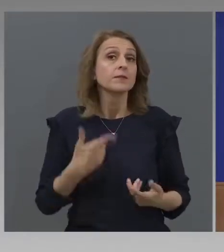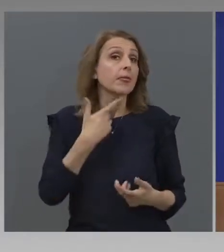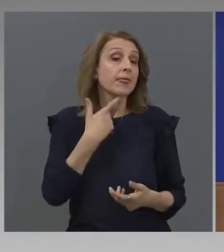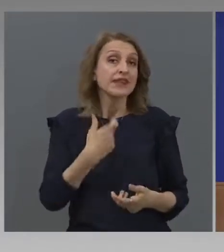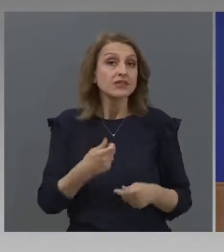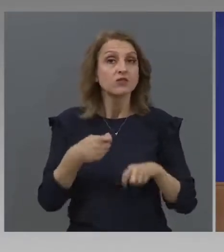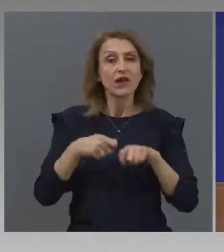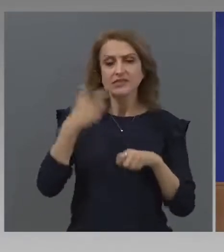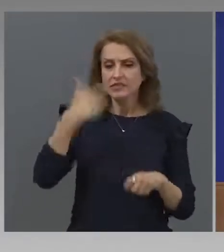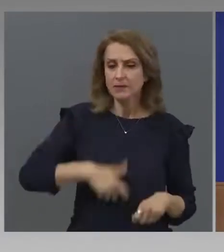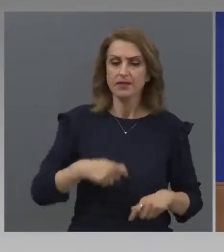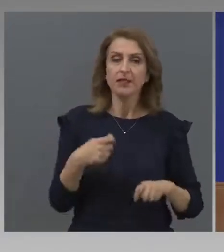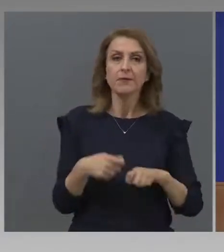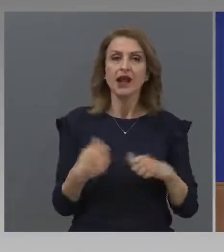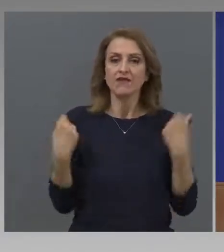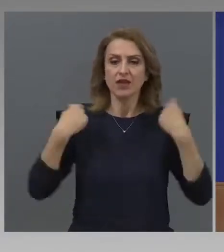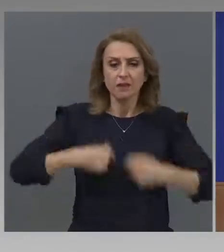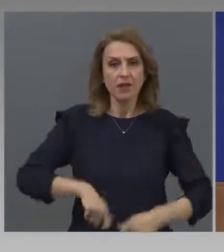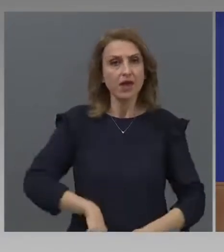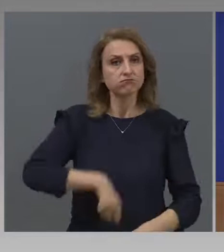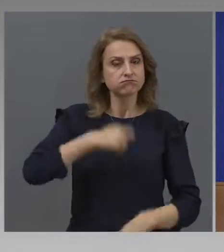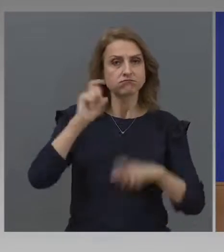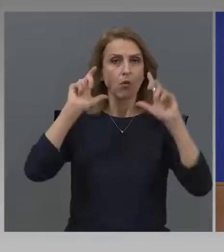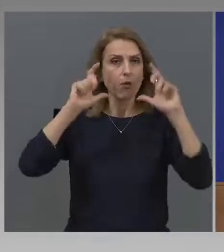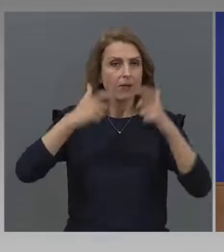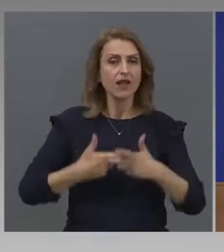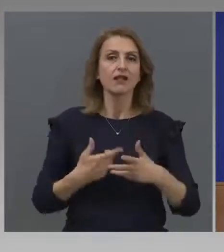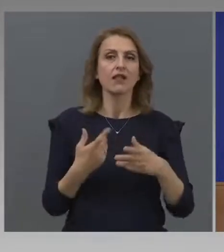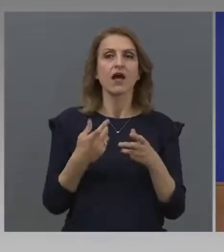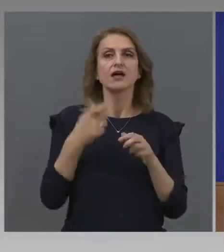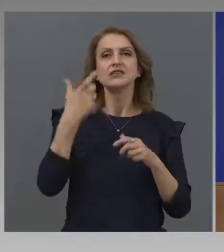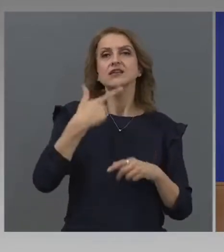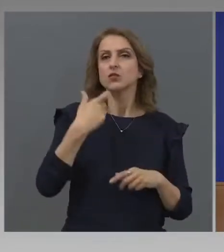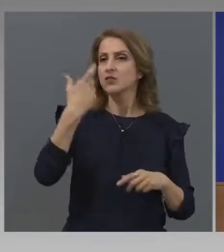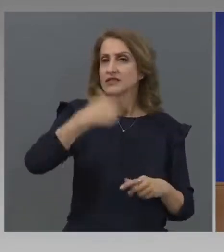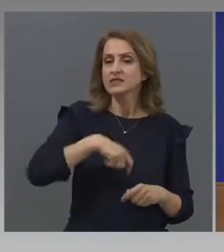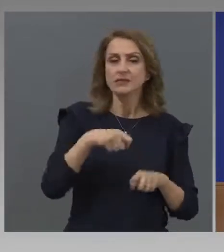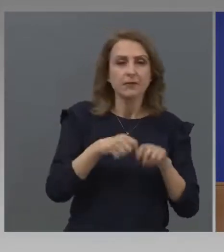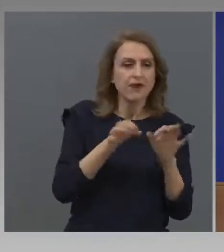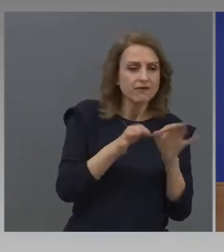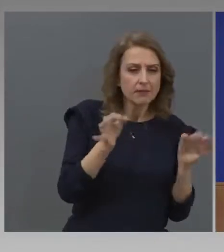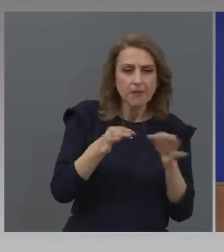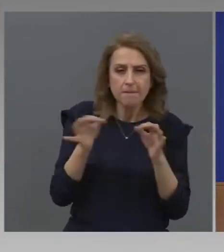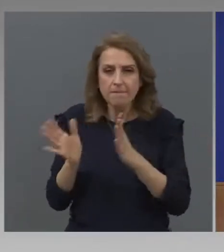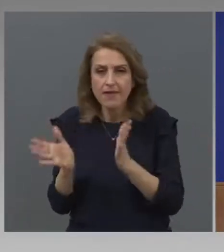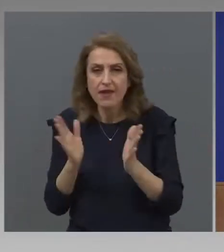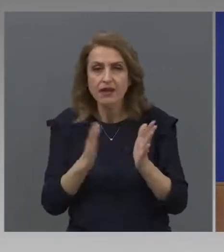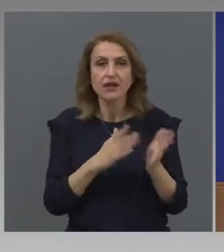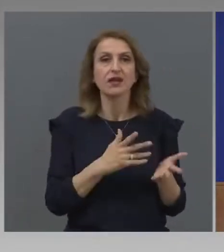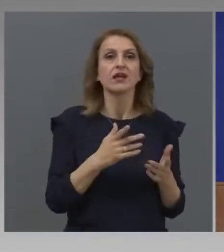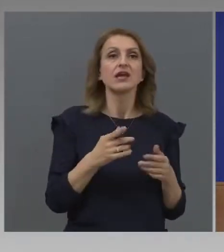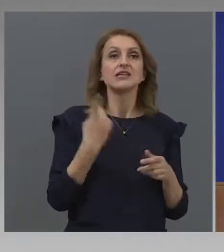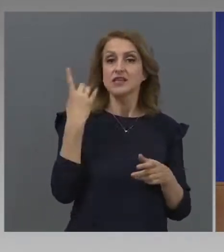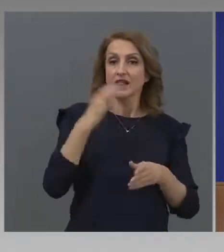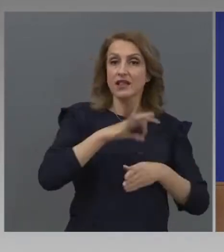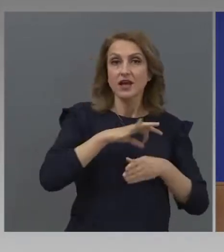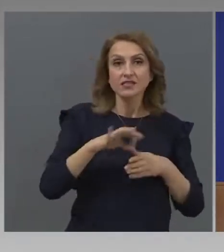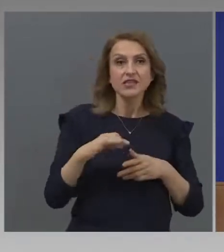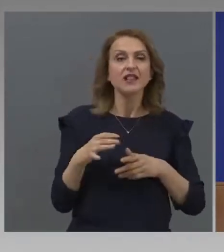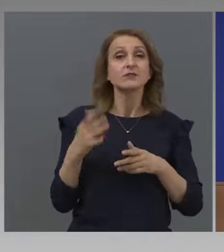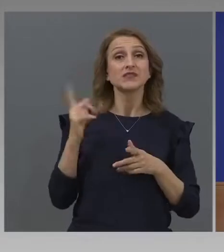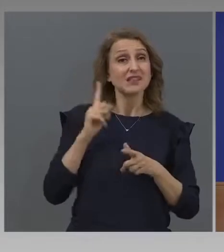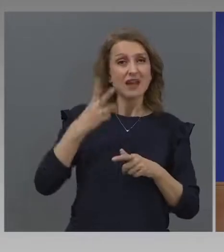направихме облеклата, затова си правиме мерките, затова тези грантове, затова набързо за една седмица свършихме това, като три